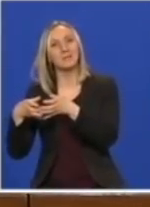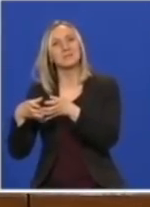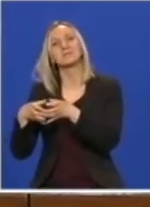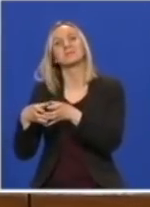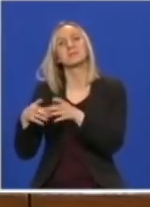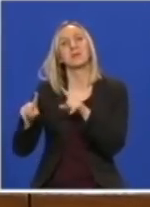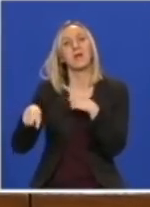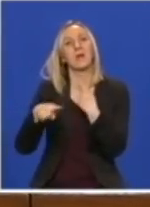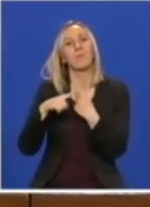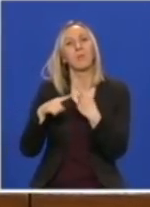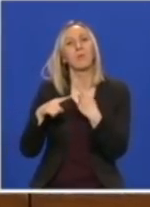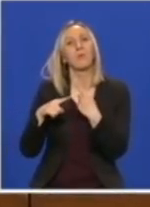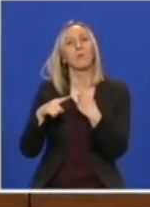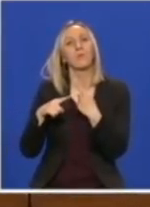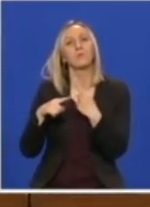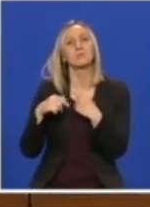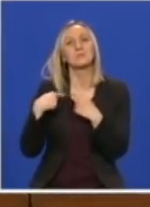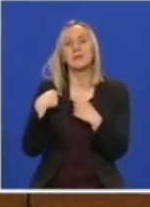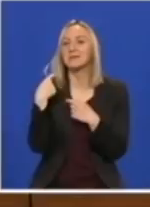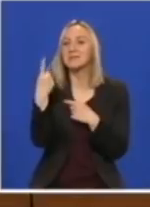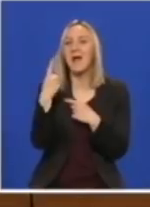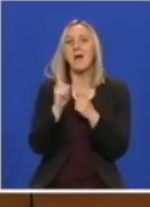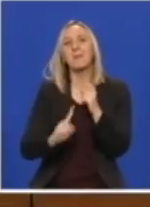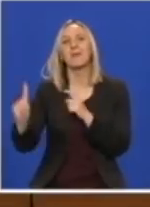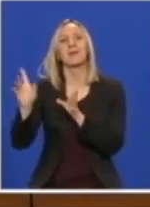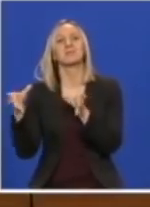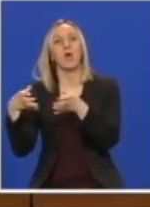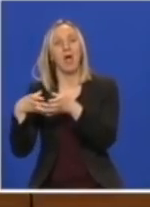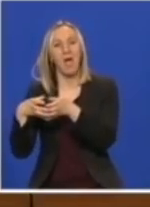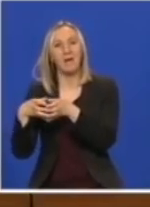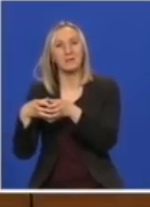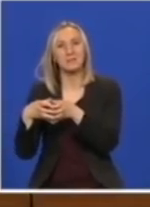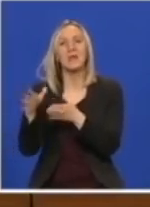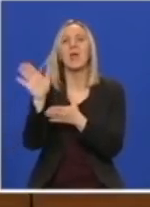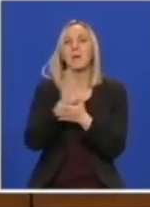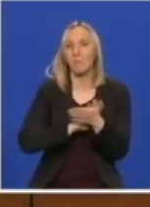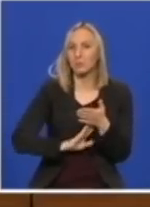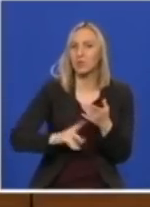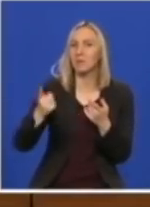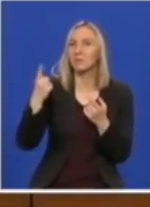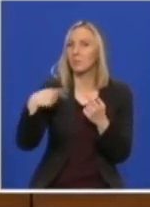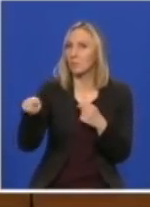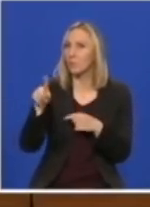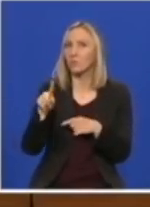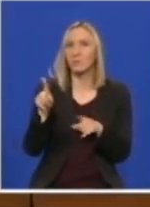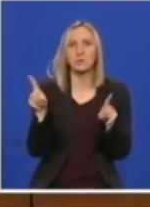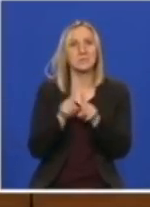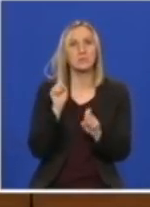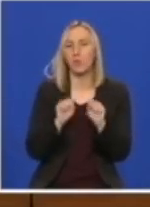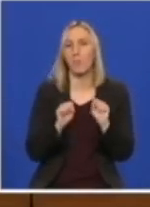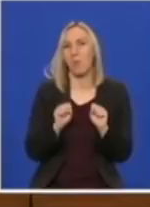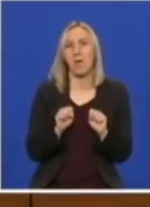samoizolacije, dakle, na samom startu su se potpuno isto ponašali,